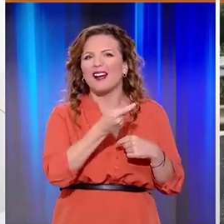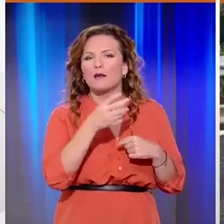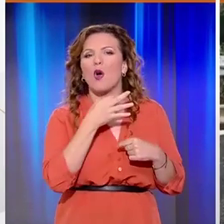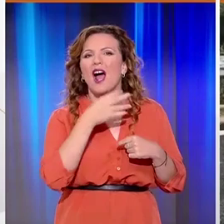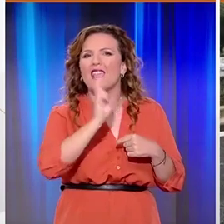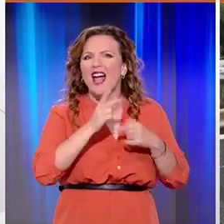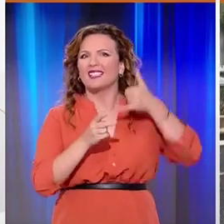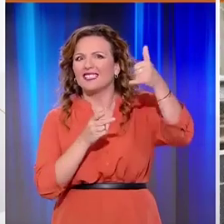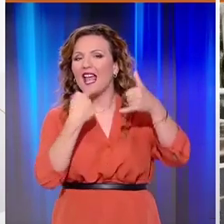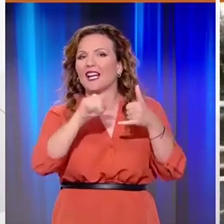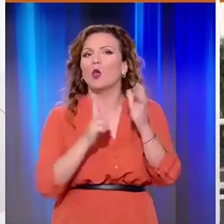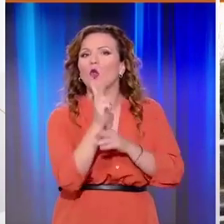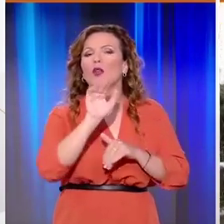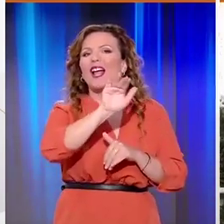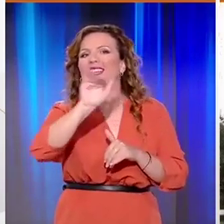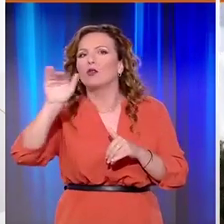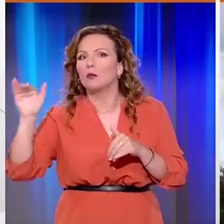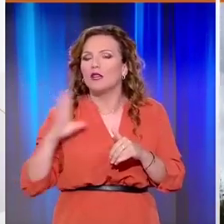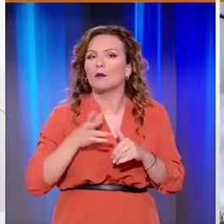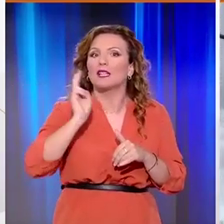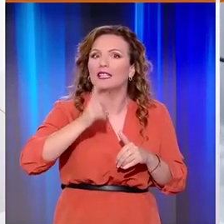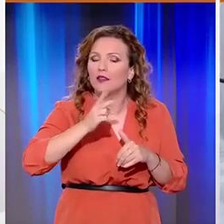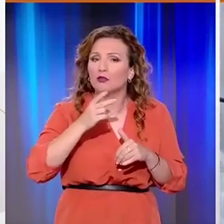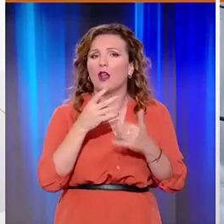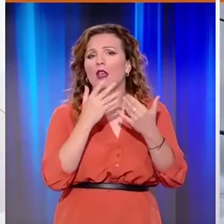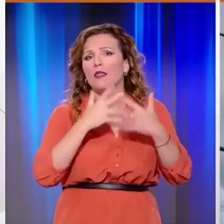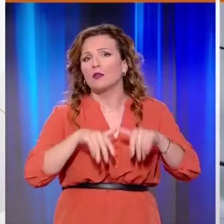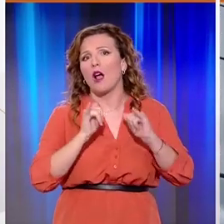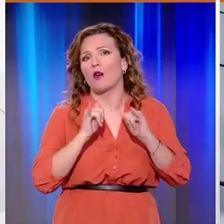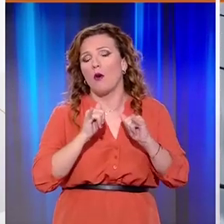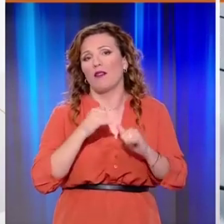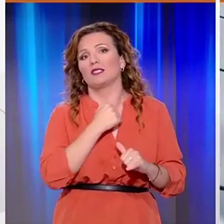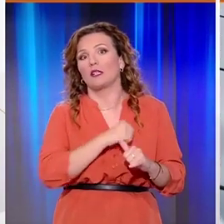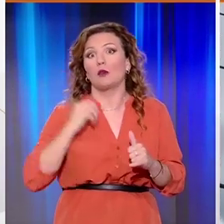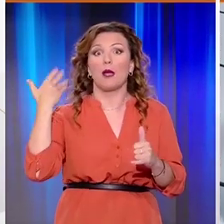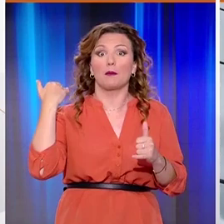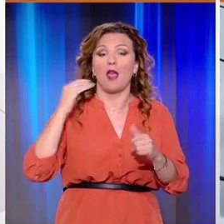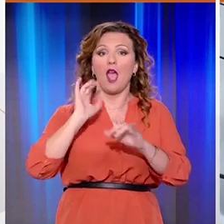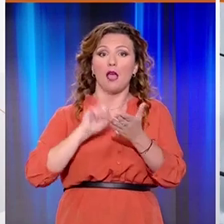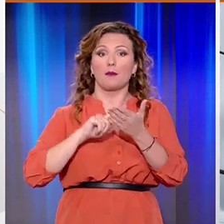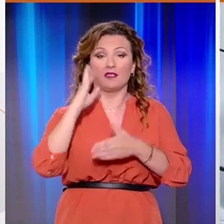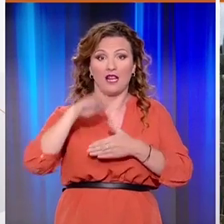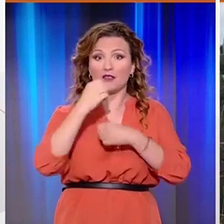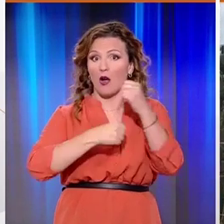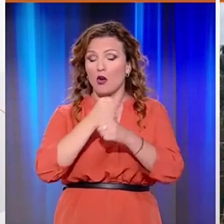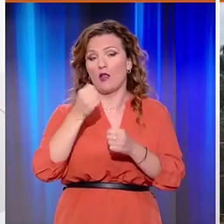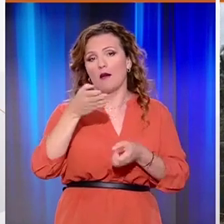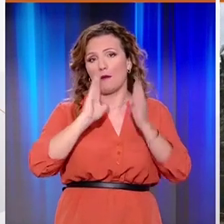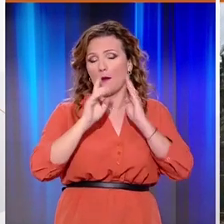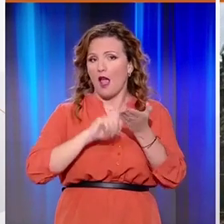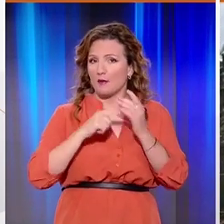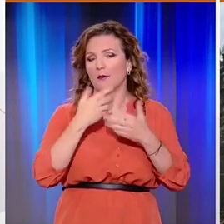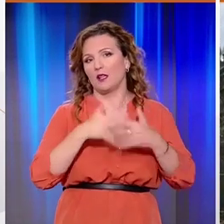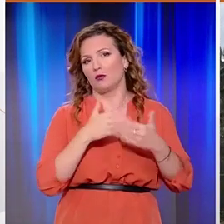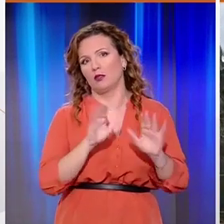έκτακτης ανάγκης 112, ο οποίος ακόμα δεν βρίσκεται σε πλήρη λειτουργία παρά τις τραγωδίες που έχουν συμβεί τα τελευταία χρόνια από τις φυσικές